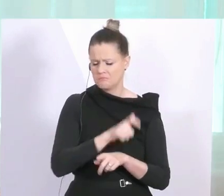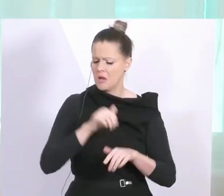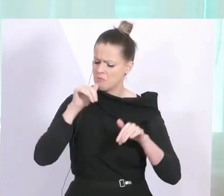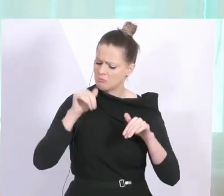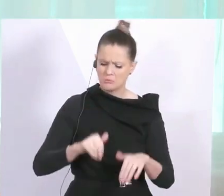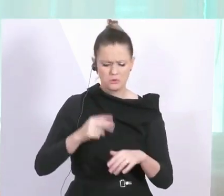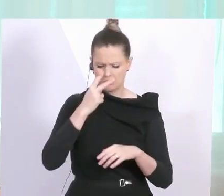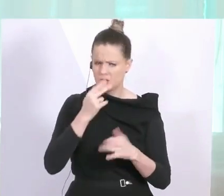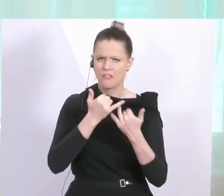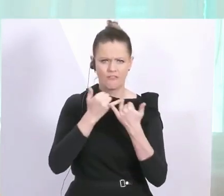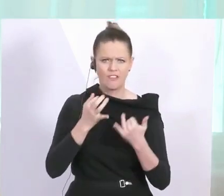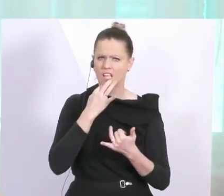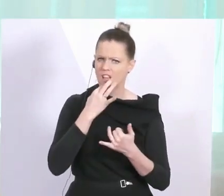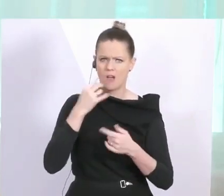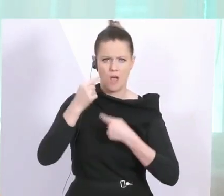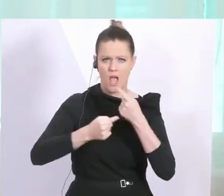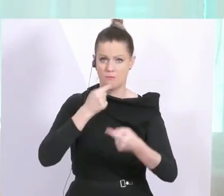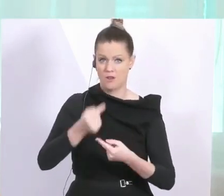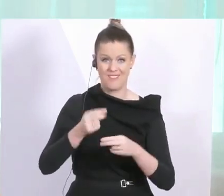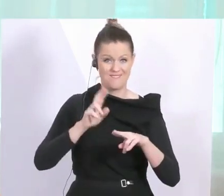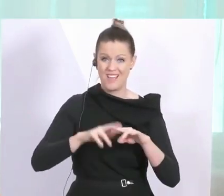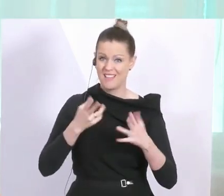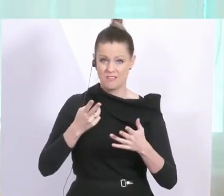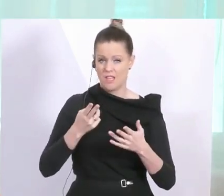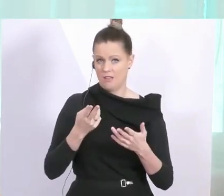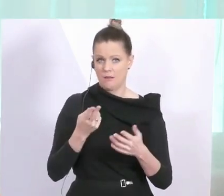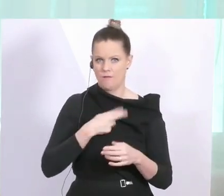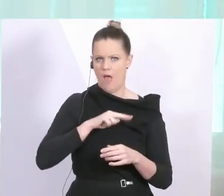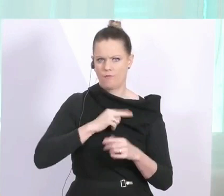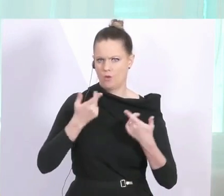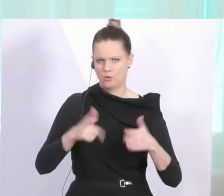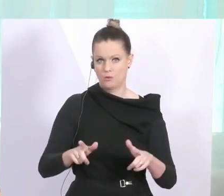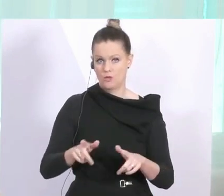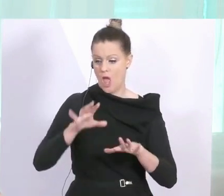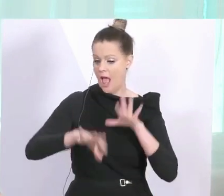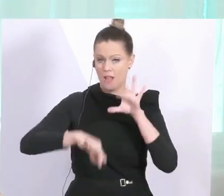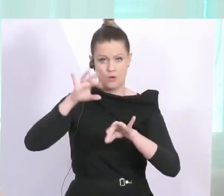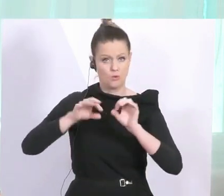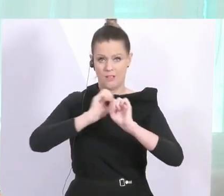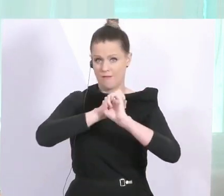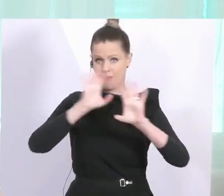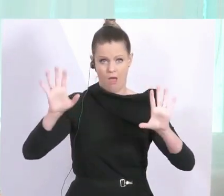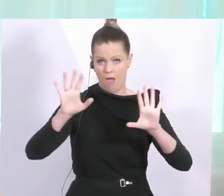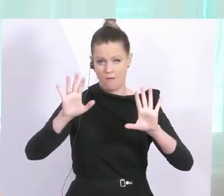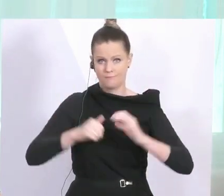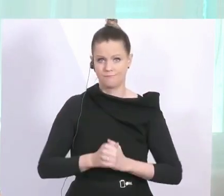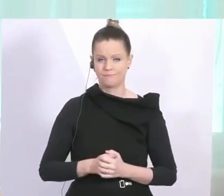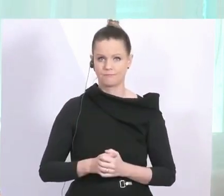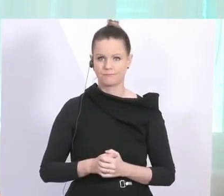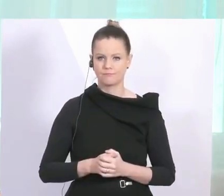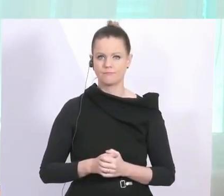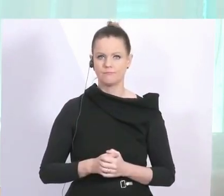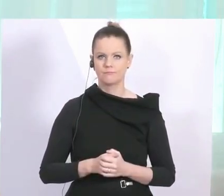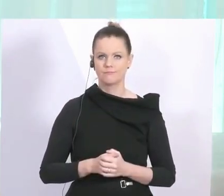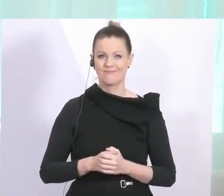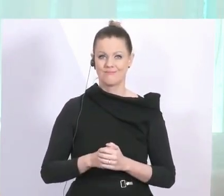verantwortungslos in dieser Situation. Und die Analyse ist eine sehr, sehr klare und eindeutige. Der Anstieg